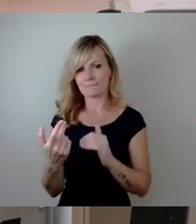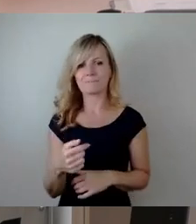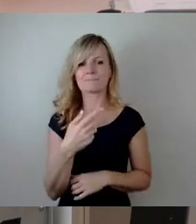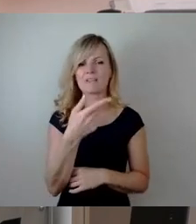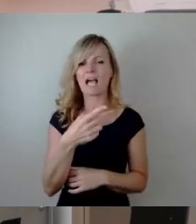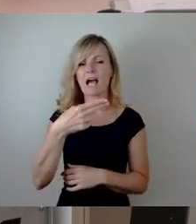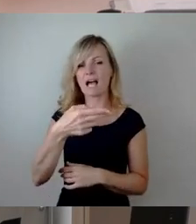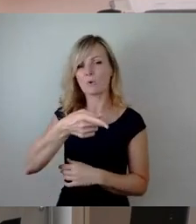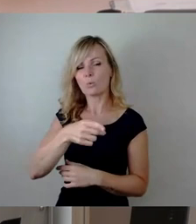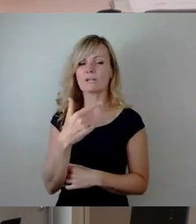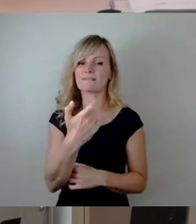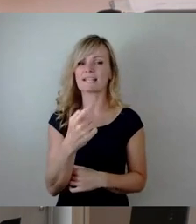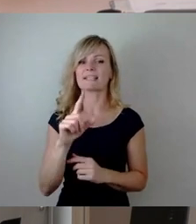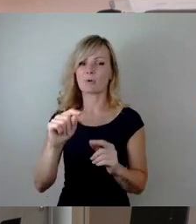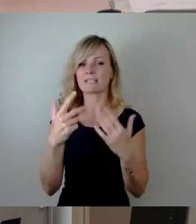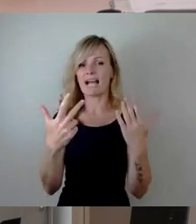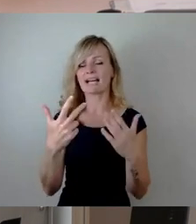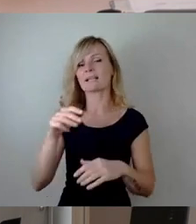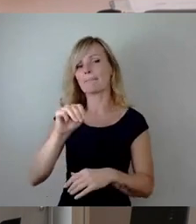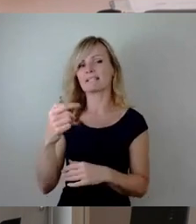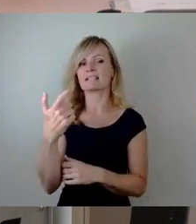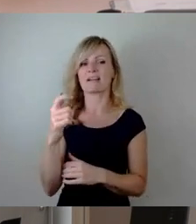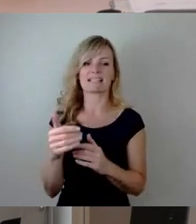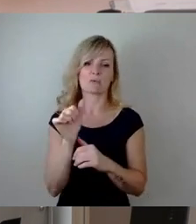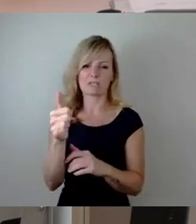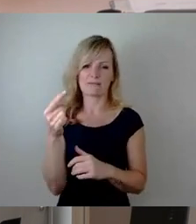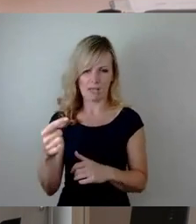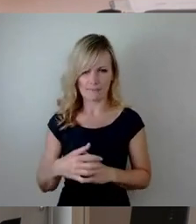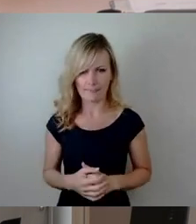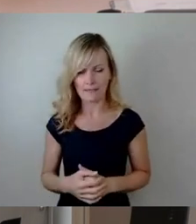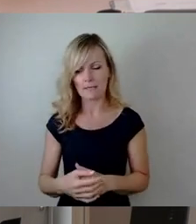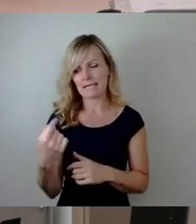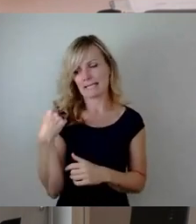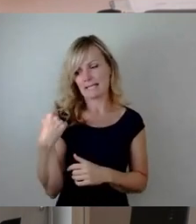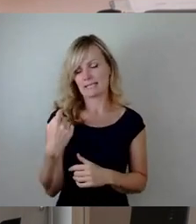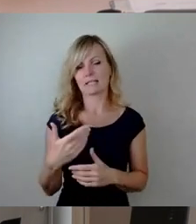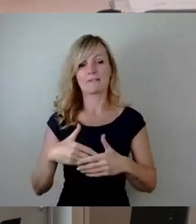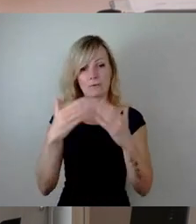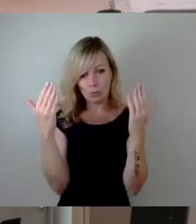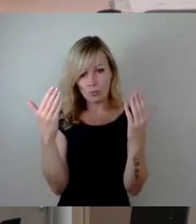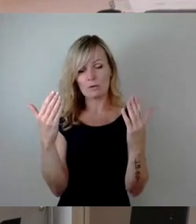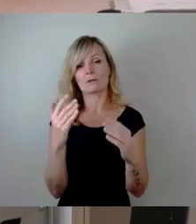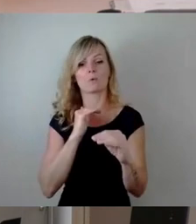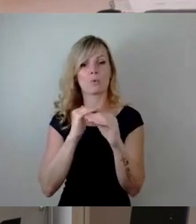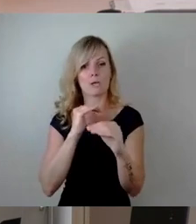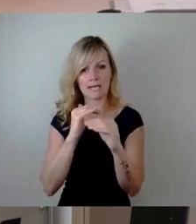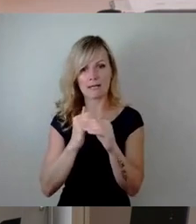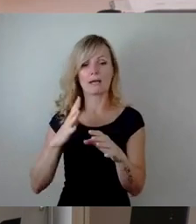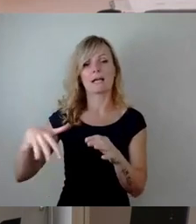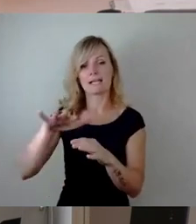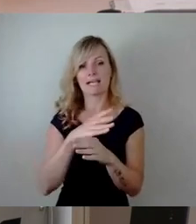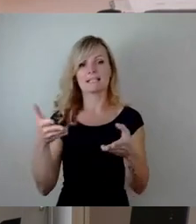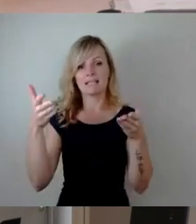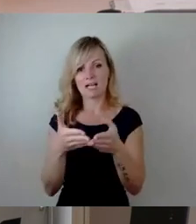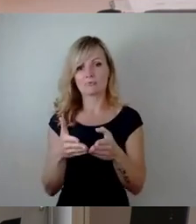ungefähr. Das haben wir jetzt seit gestern früh über die Kollegen der Landestalsperrenverwaltung und der